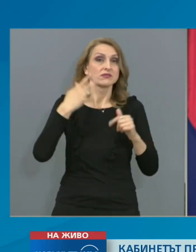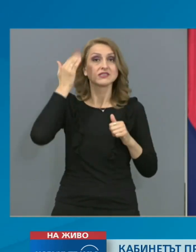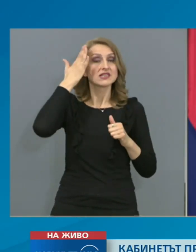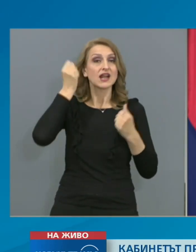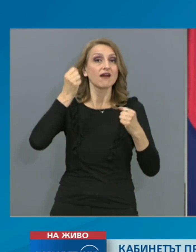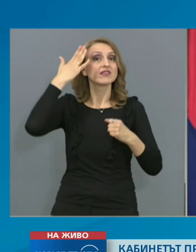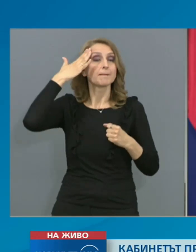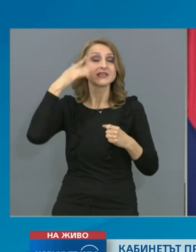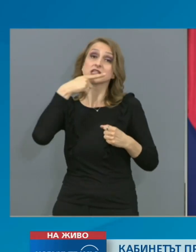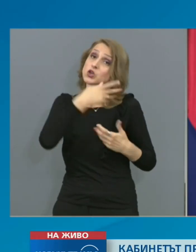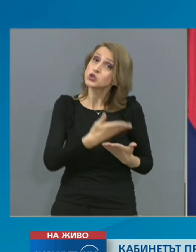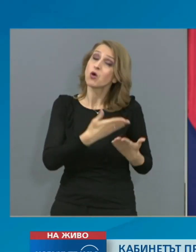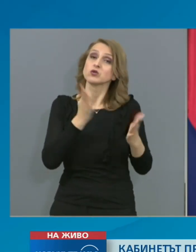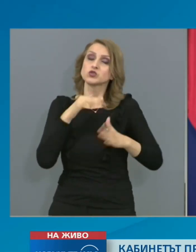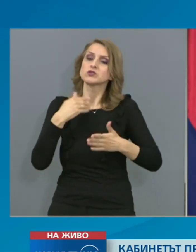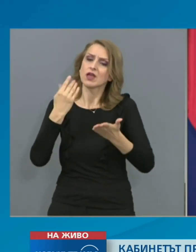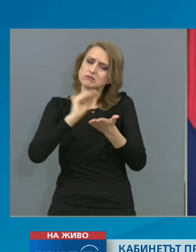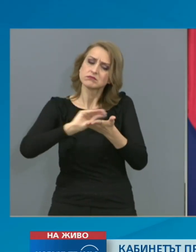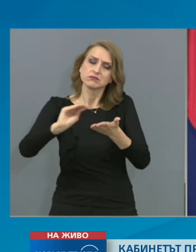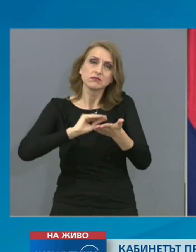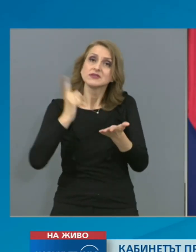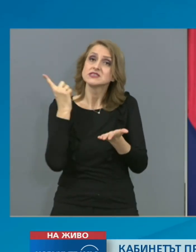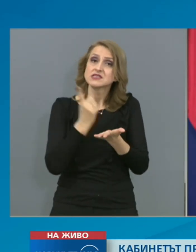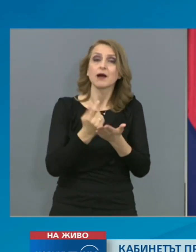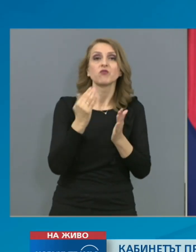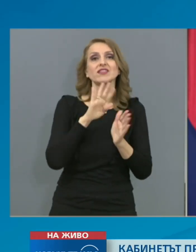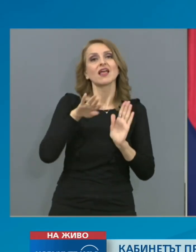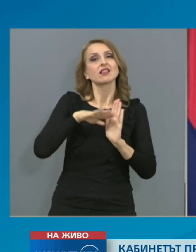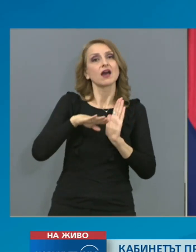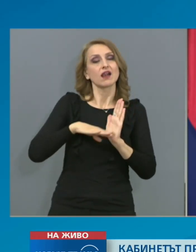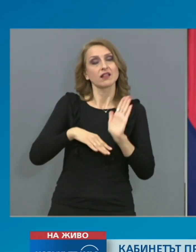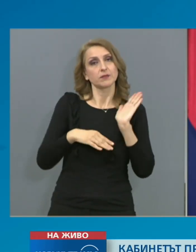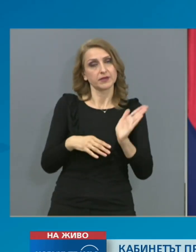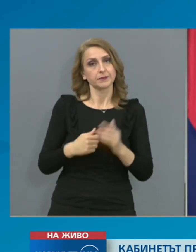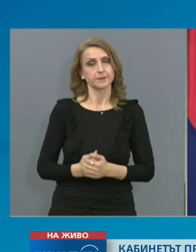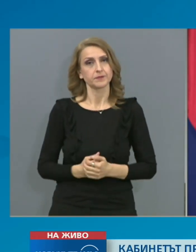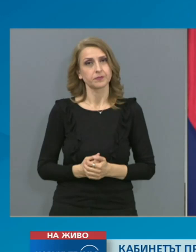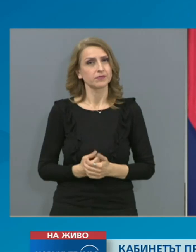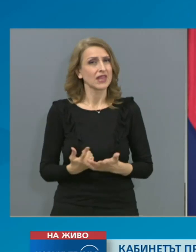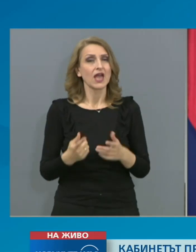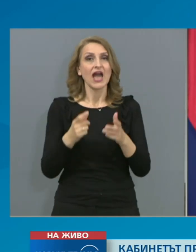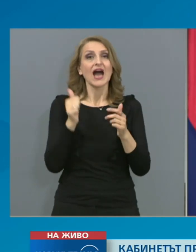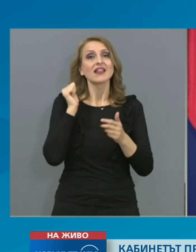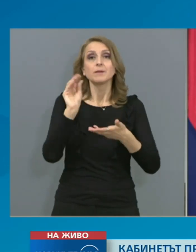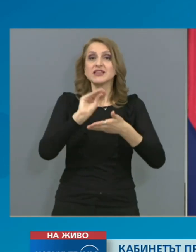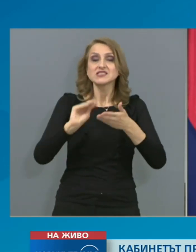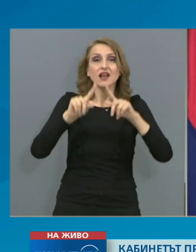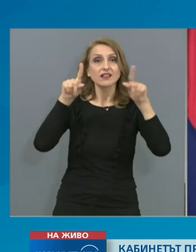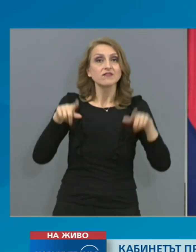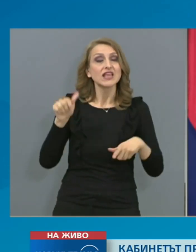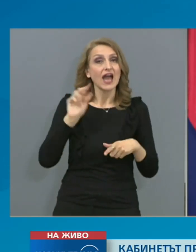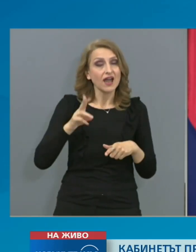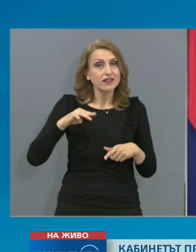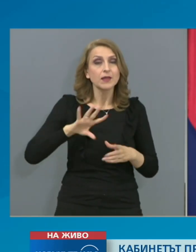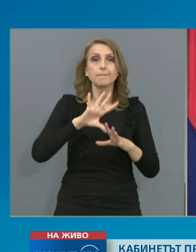в негови заповеди и наредби. Административни актова без законови промени? Те и сега